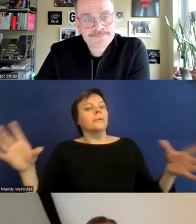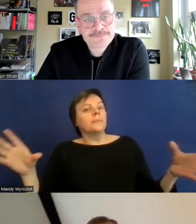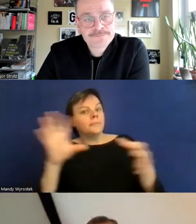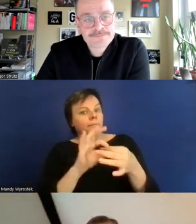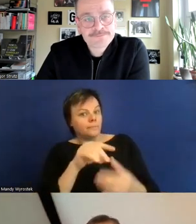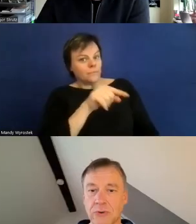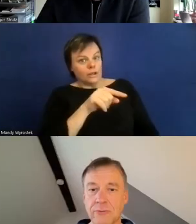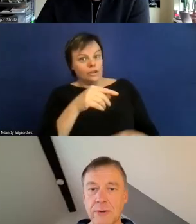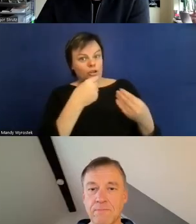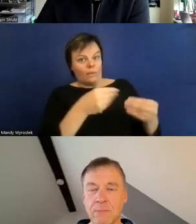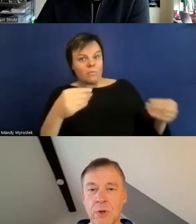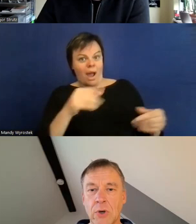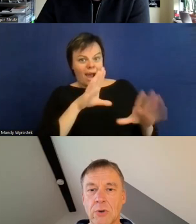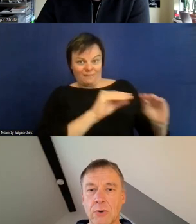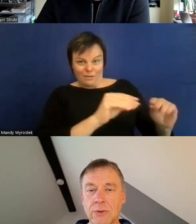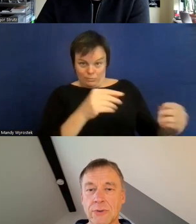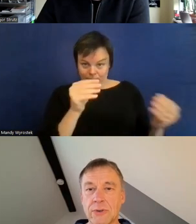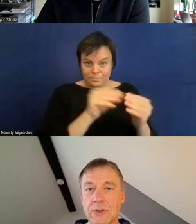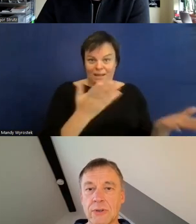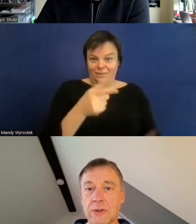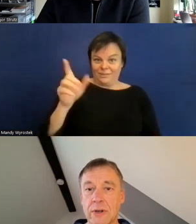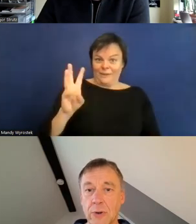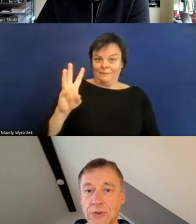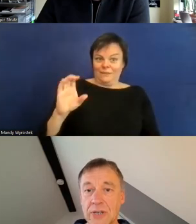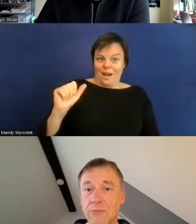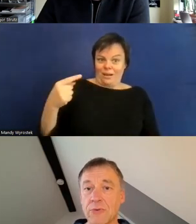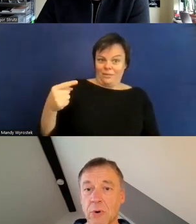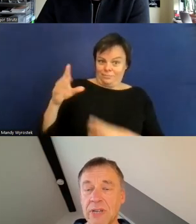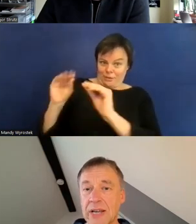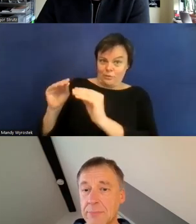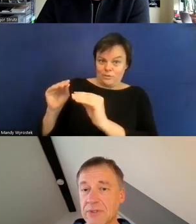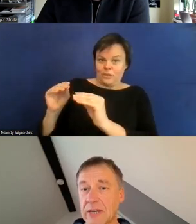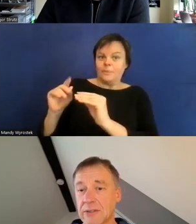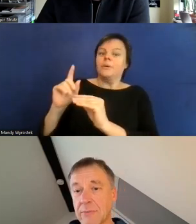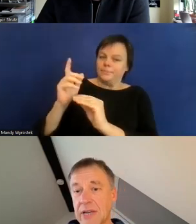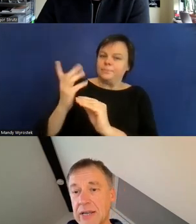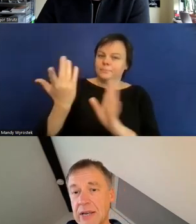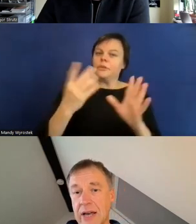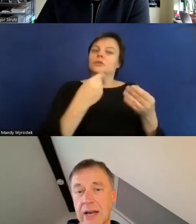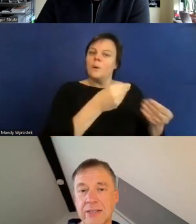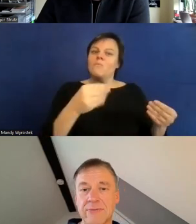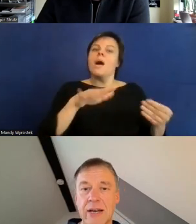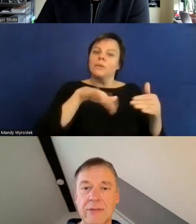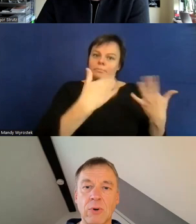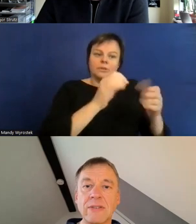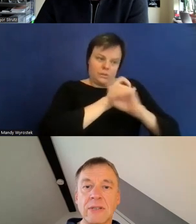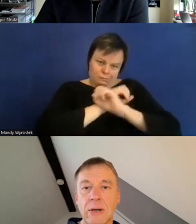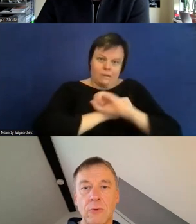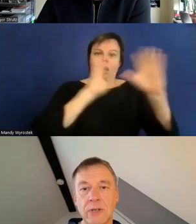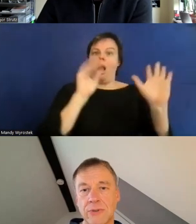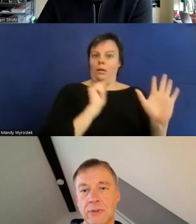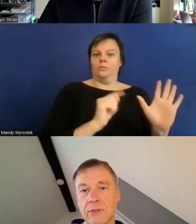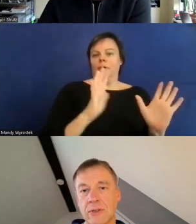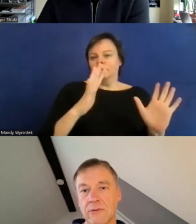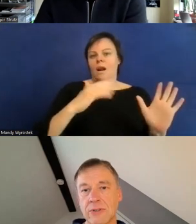Kriterien für Software und außerdem für mobile Apps eine Tabelle A2 wo ganz